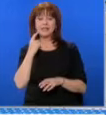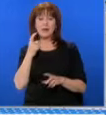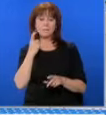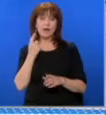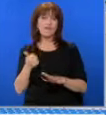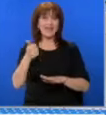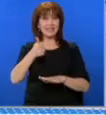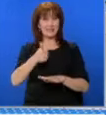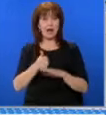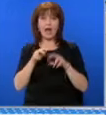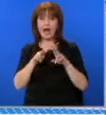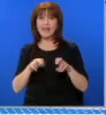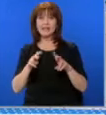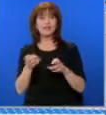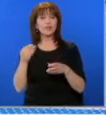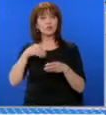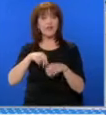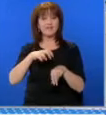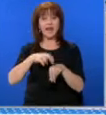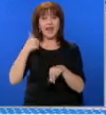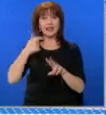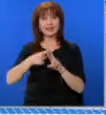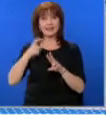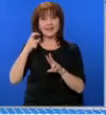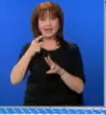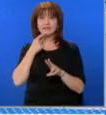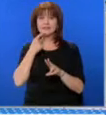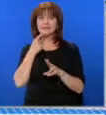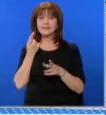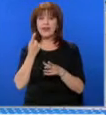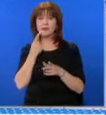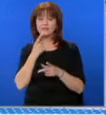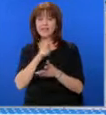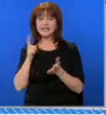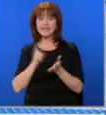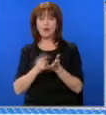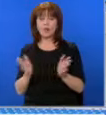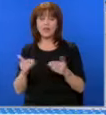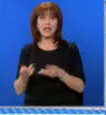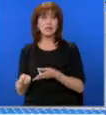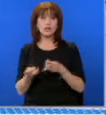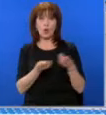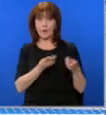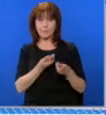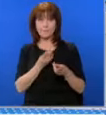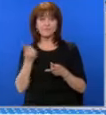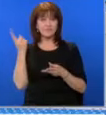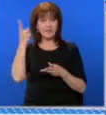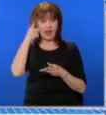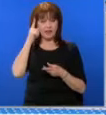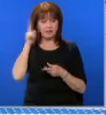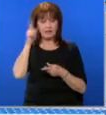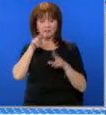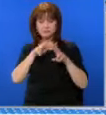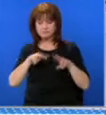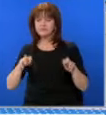Маринов. Разследването, в което участва и ДАНС, е за покровителство на контрабандни канали. Цял ден продължиха претърсванията,